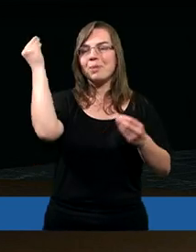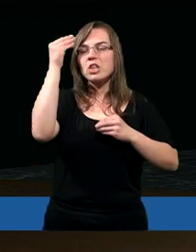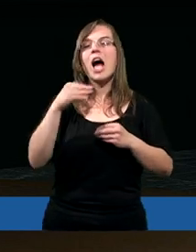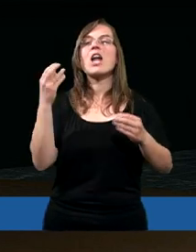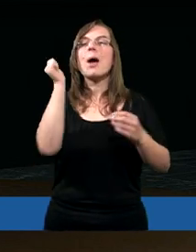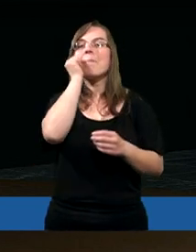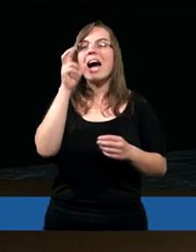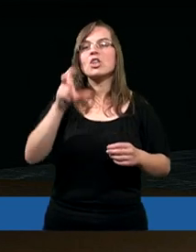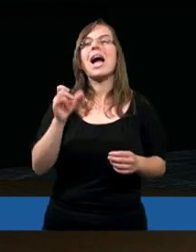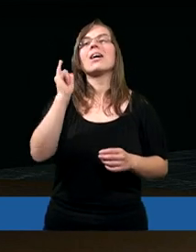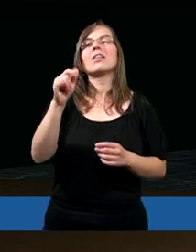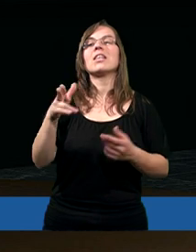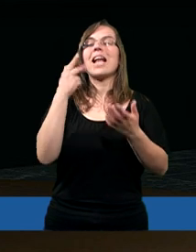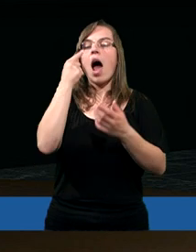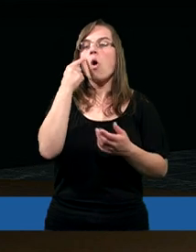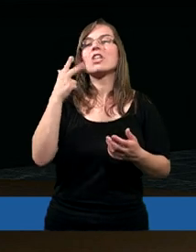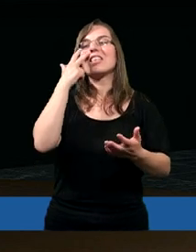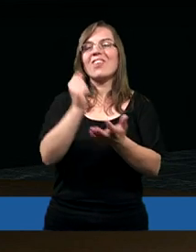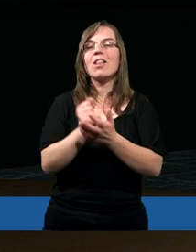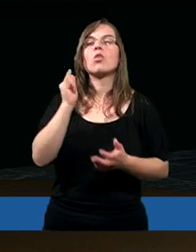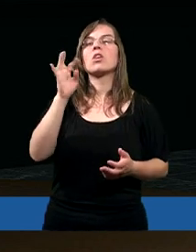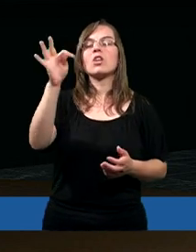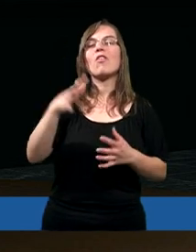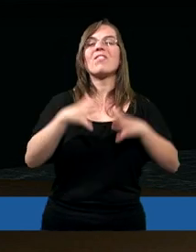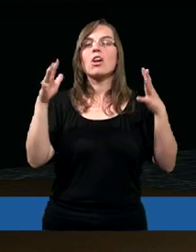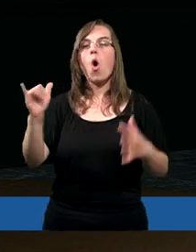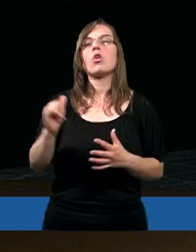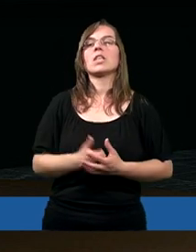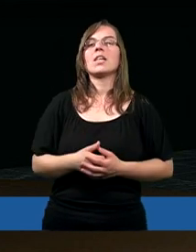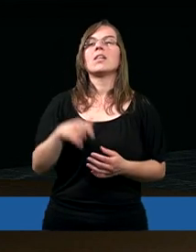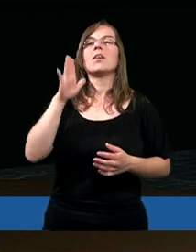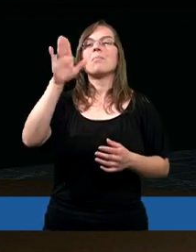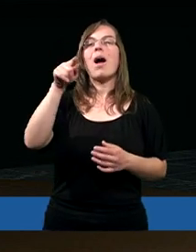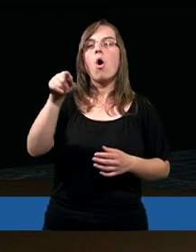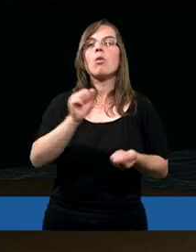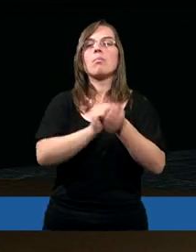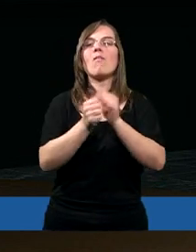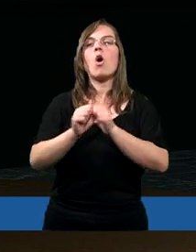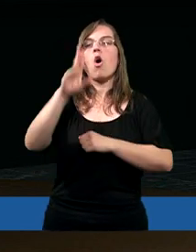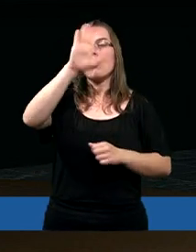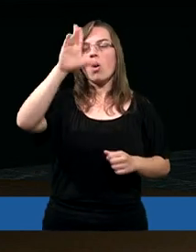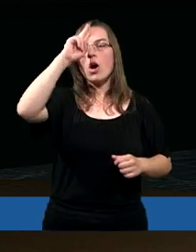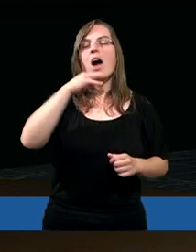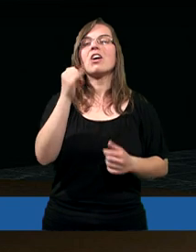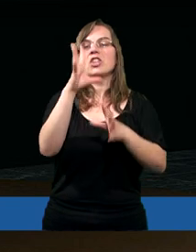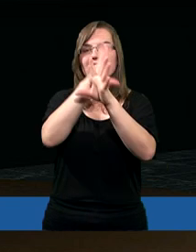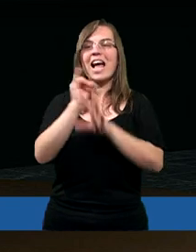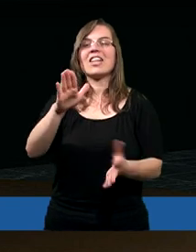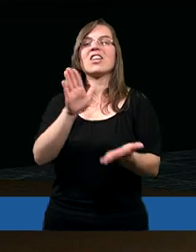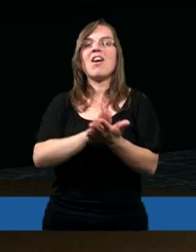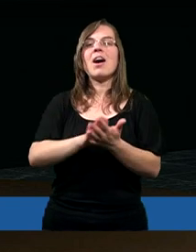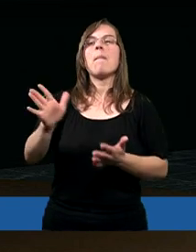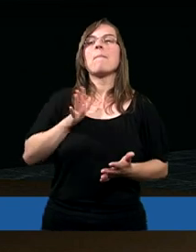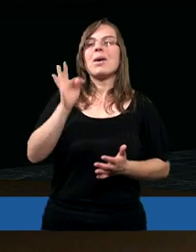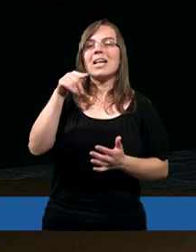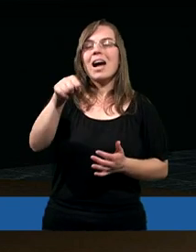zmyślonych baśniach, lecz jako naoczni świadkowie Jego wielkości. Wziął on bowiem od Boga Ojca cześć i chwałę,